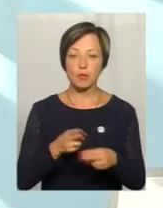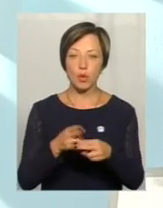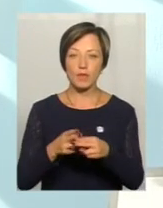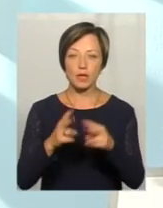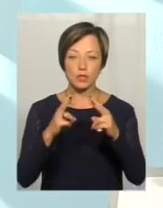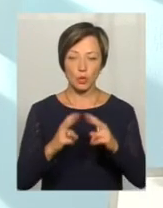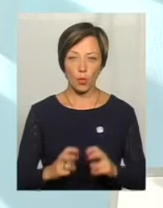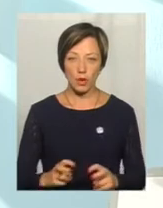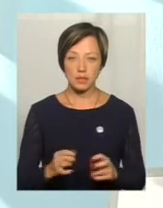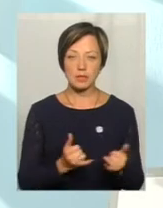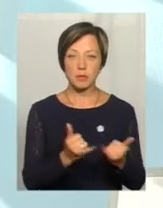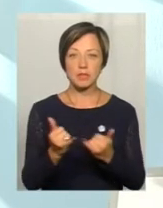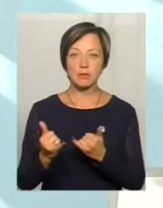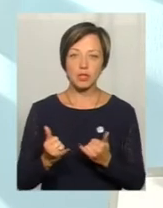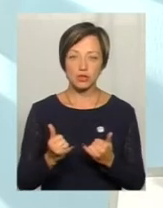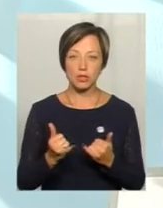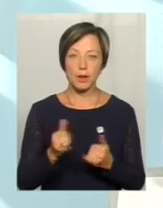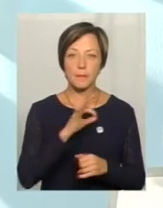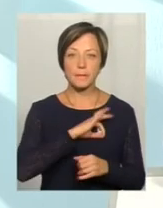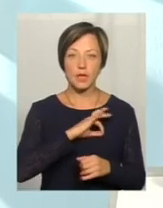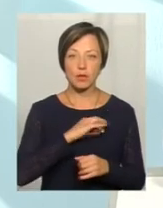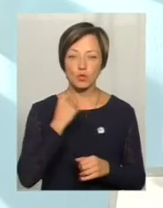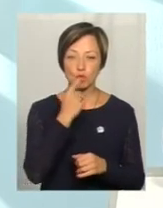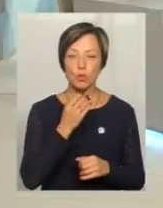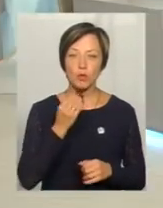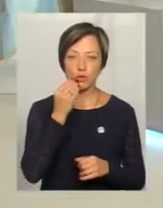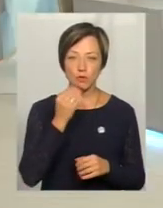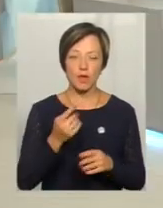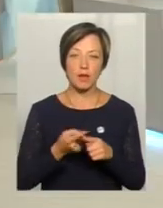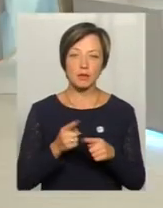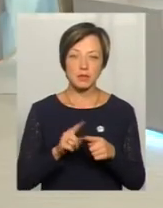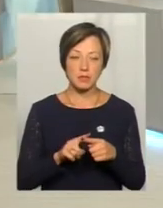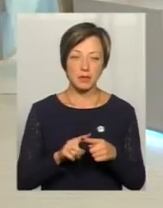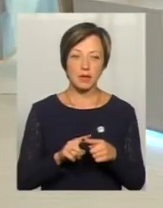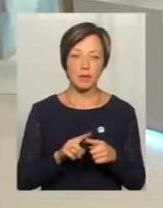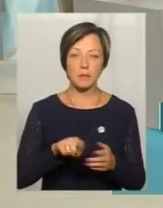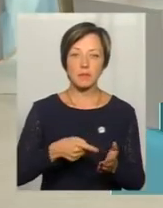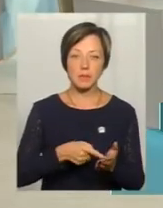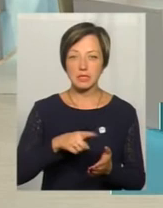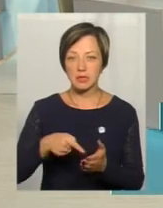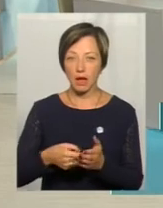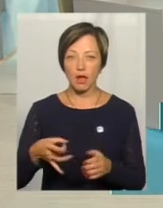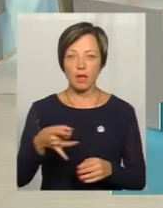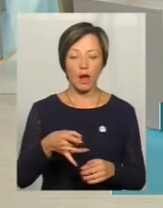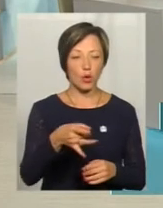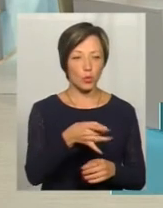оглядів, забезпечення пільговим зубопротезуванням, це в містах і районах,